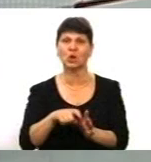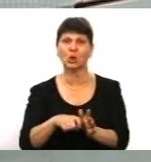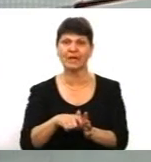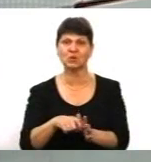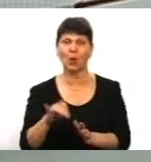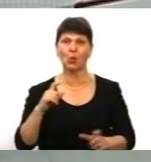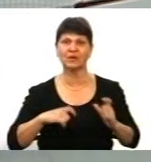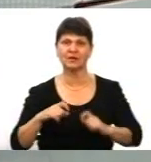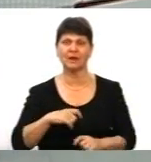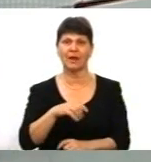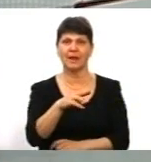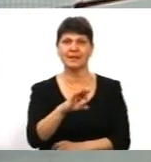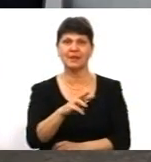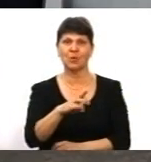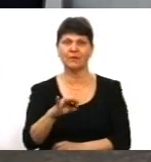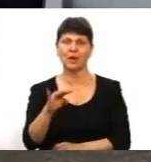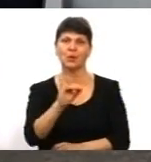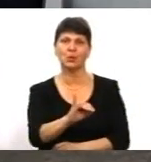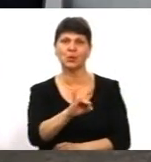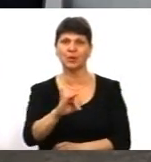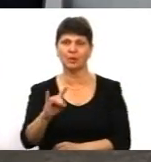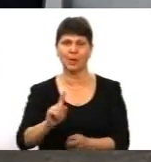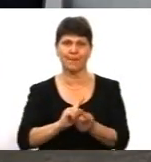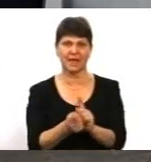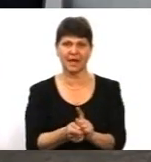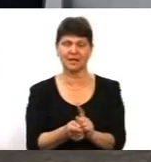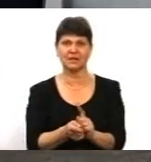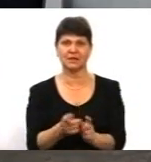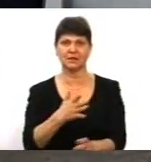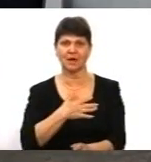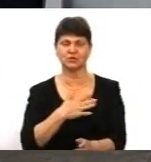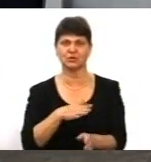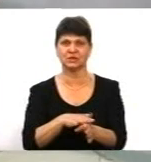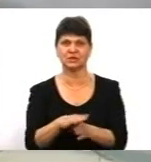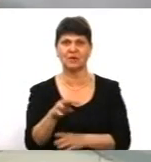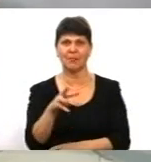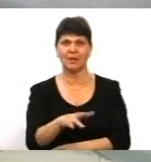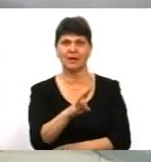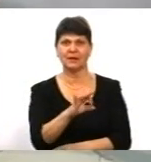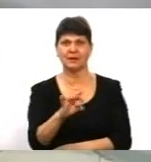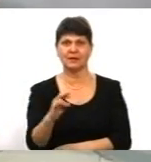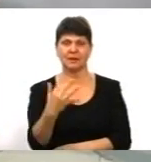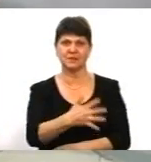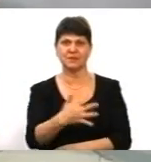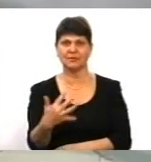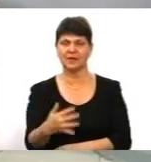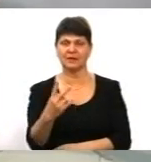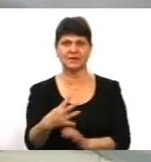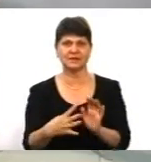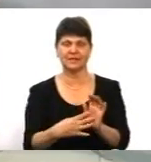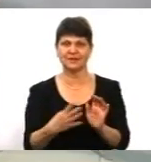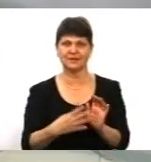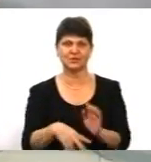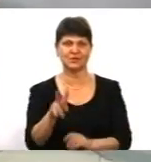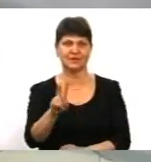вас, пане Юрій. Добрий вечір. Я нагадаю, сурдопереклад нашої розмови здійснює Марина Нікітіна, 55, 29, 92, телефон